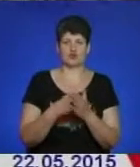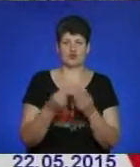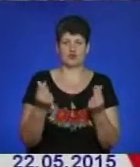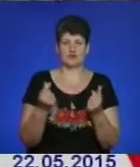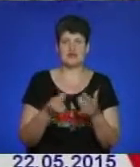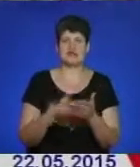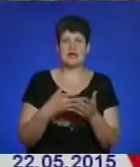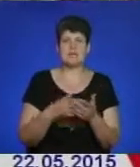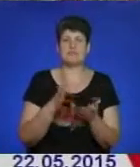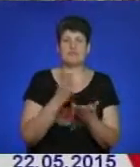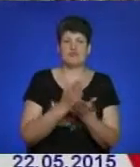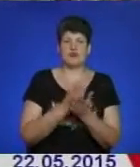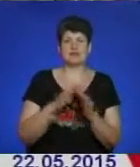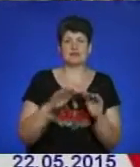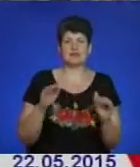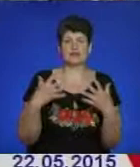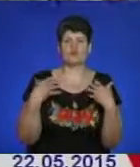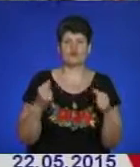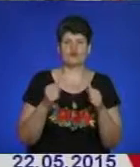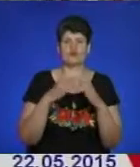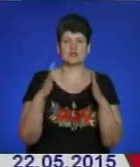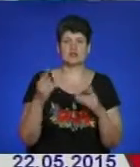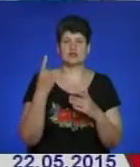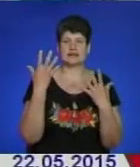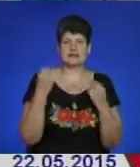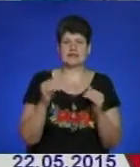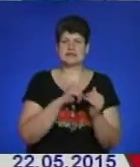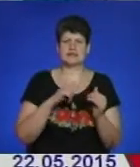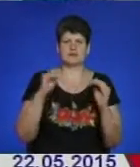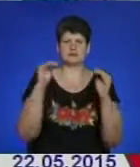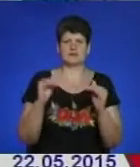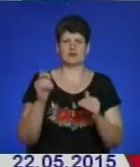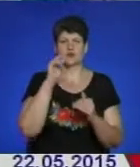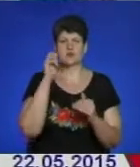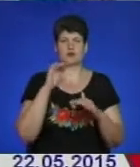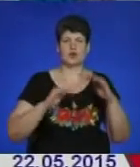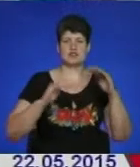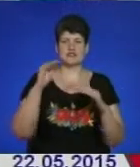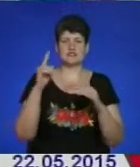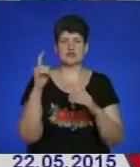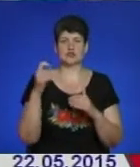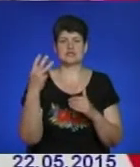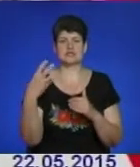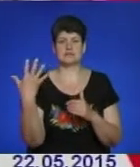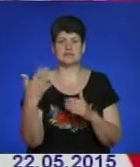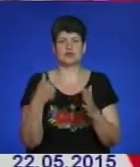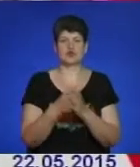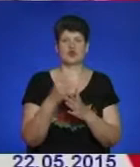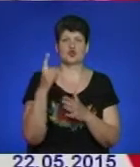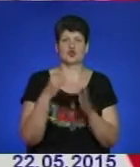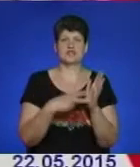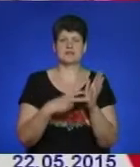Ціна перебування дитини в оздоровчому таборі краю за один день найнижча в Україні. Коливається від 135 до 170